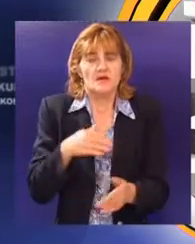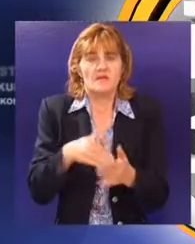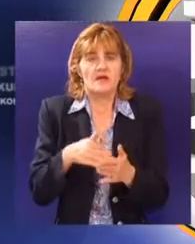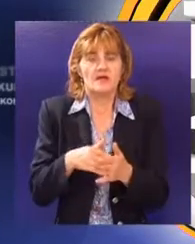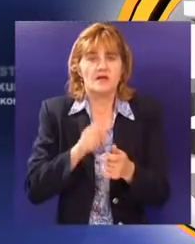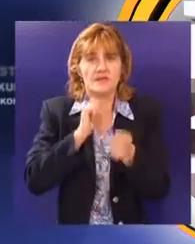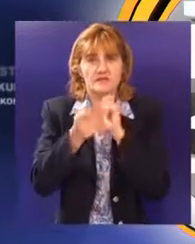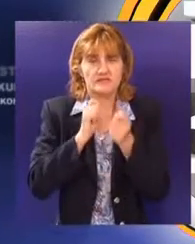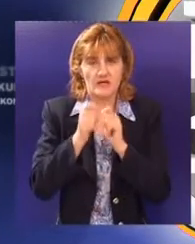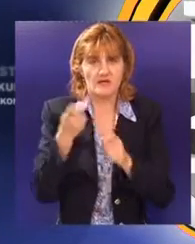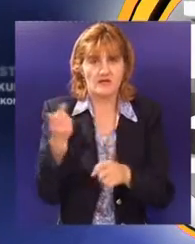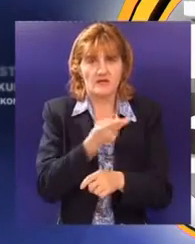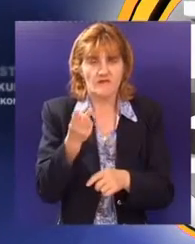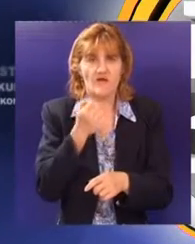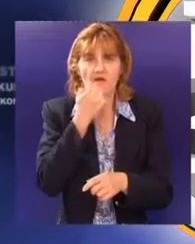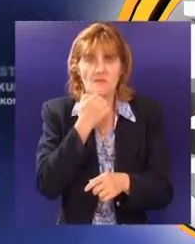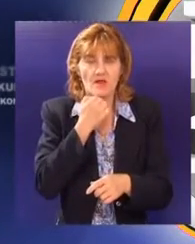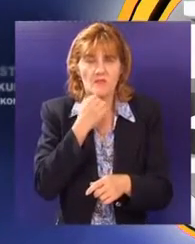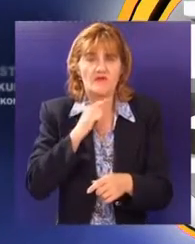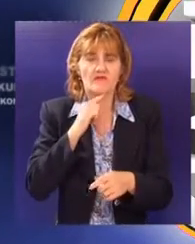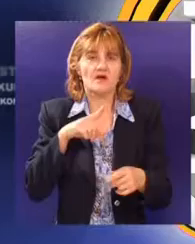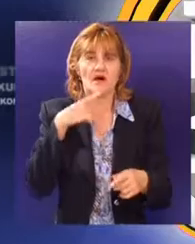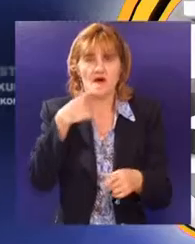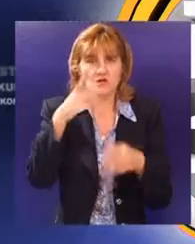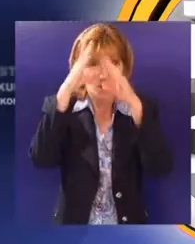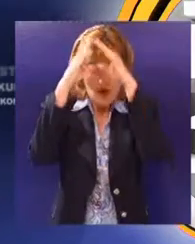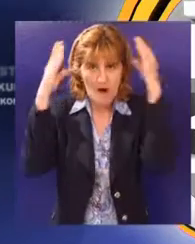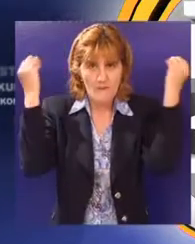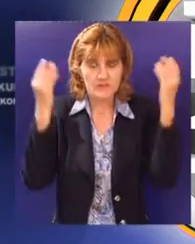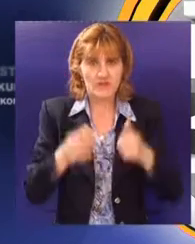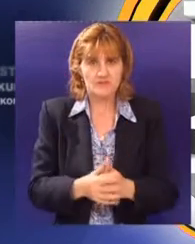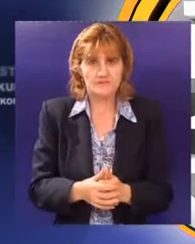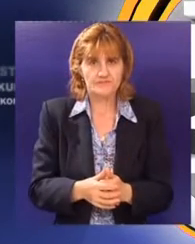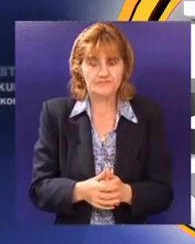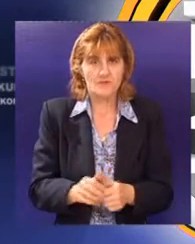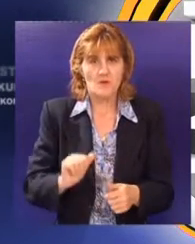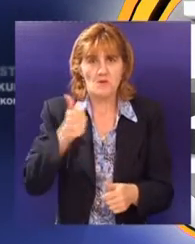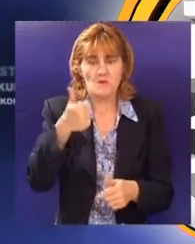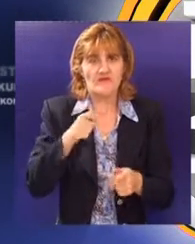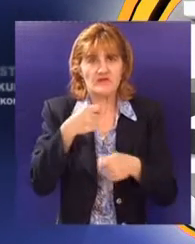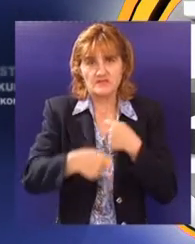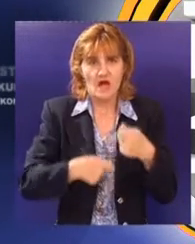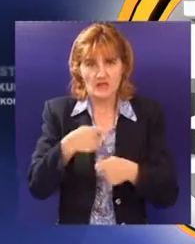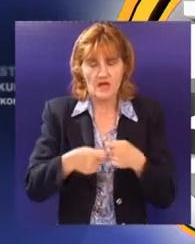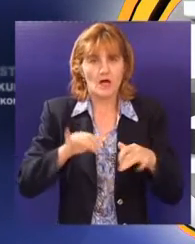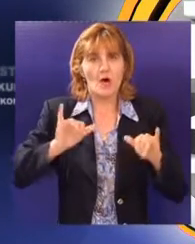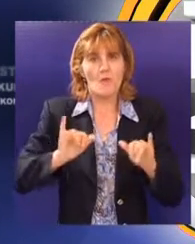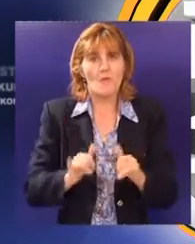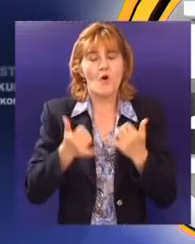polju infrastrukture, energetike i poljoprivrede, istakao je ambasador. Prvi zadatak je da ponovo